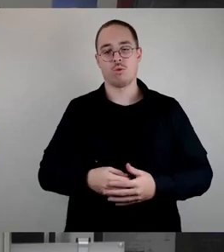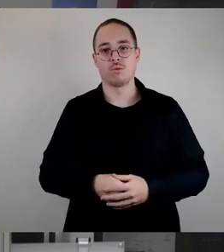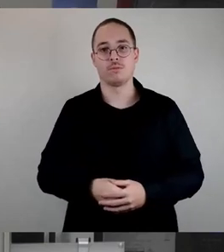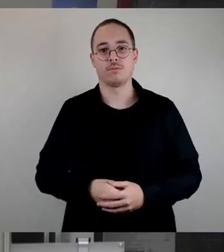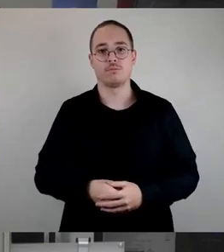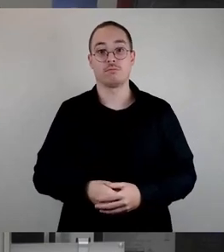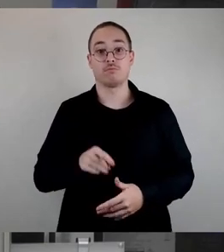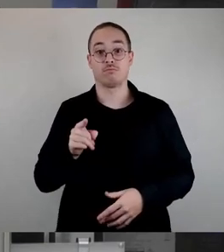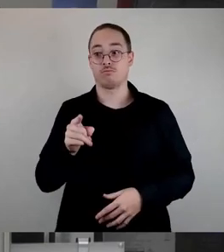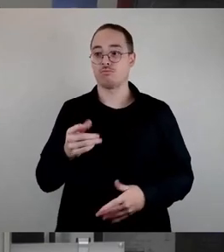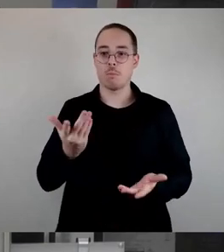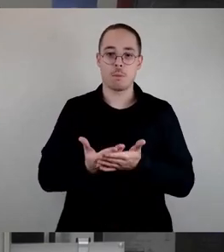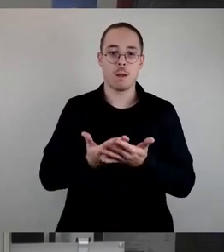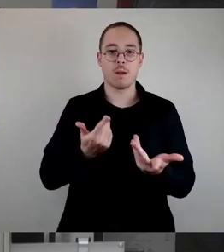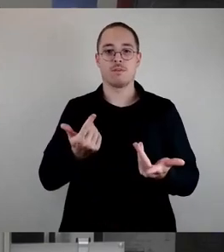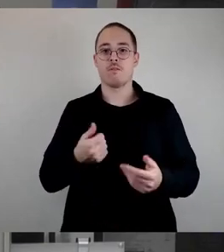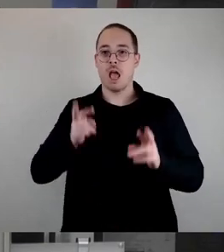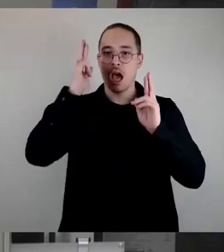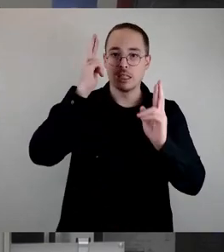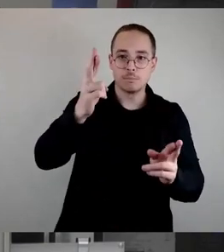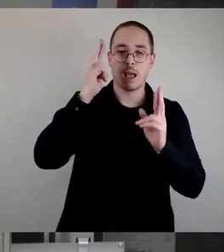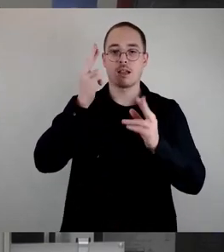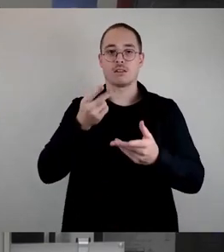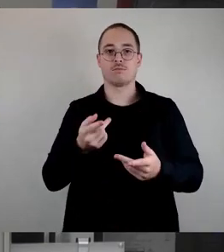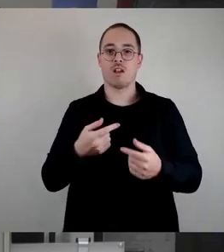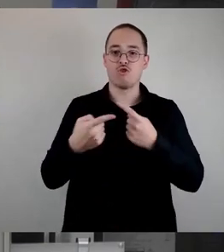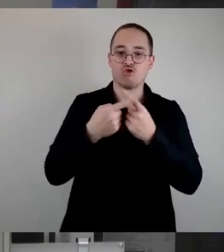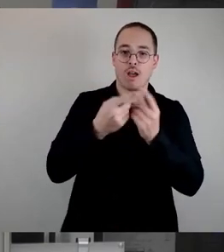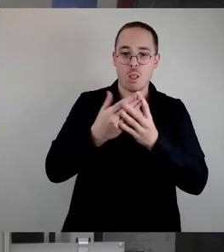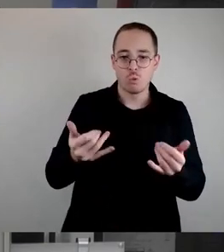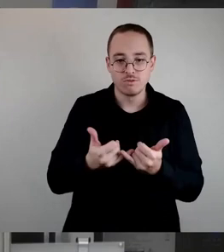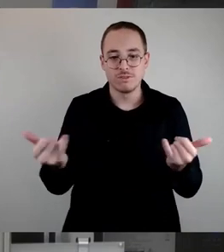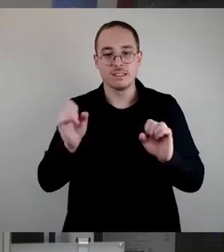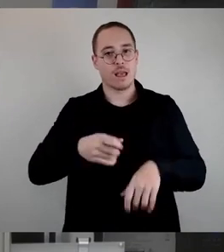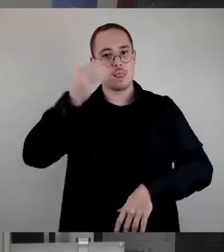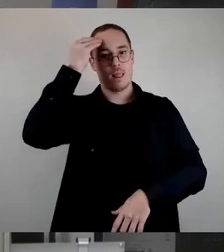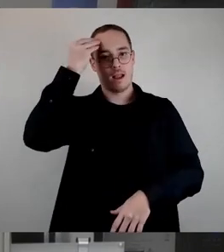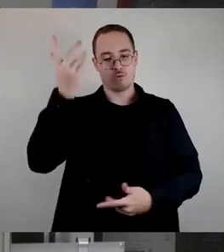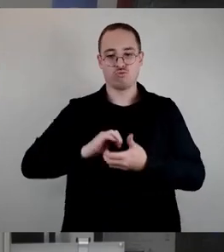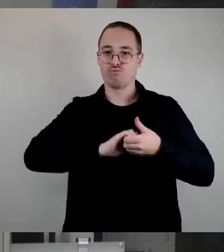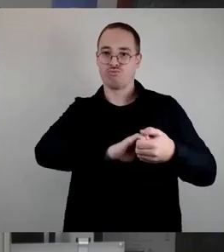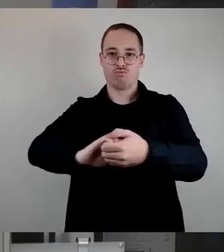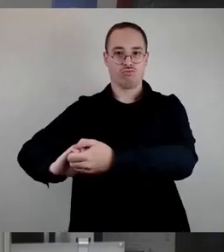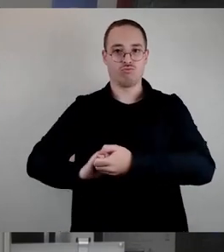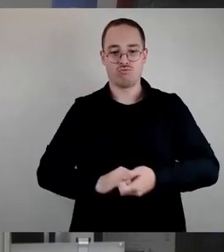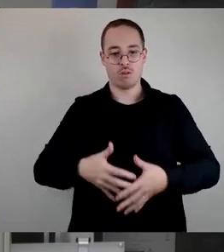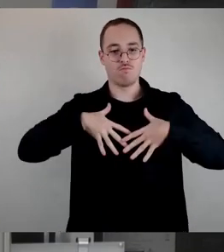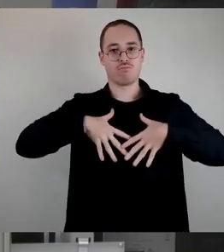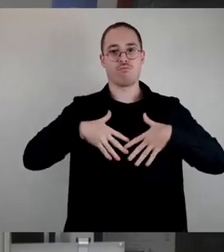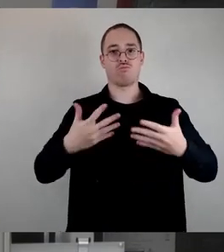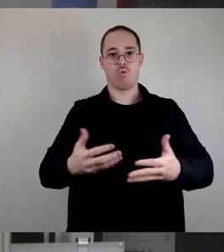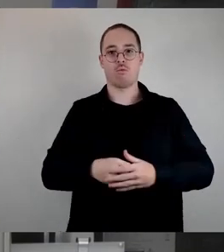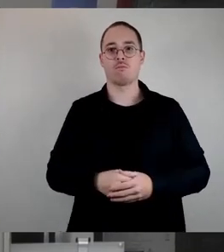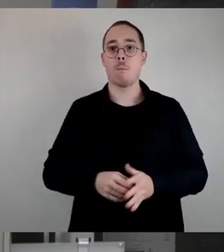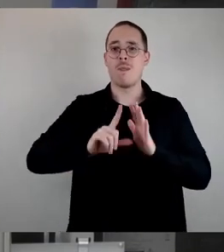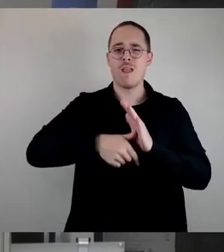Achtung, Konfliktlösung und Teamwork intensiver lernen und leben. Dabei schafft sie ein soziales Miteinander abseits von Leistungsdruck und